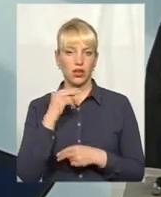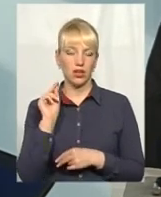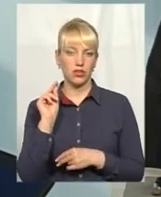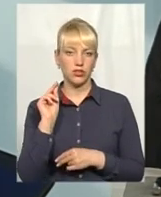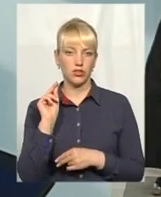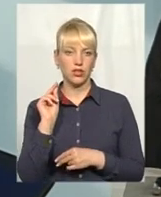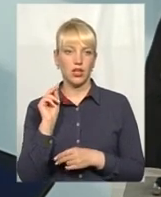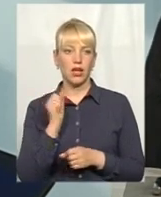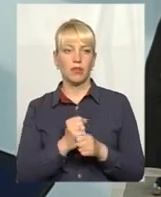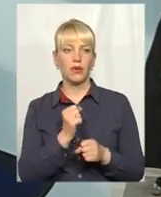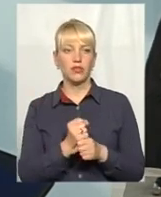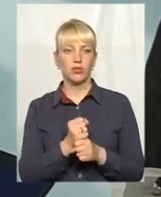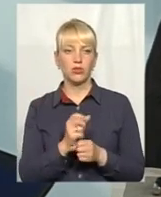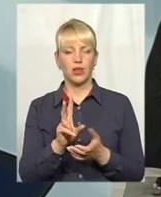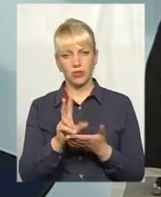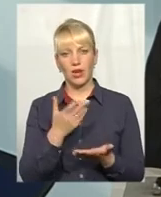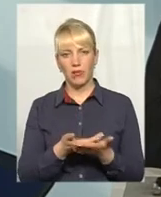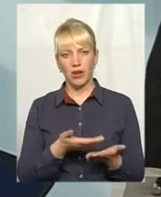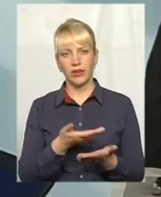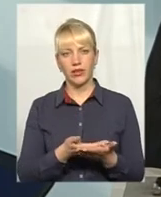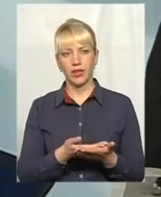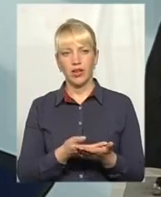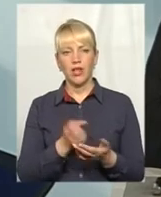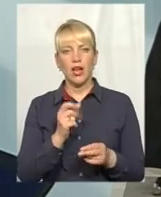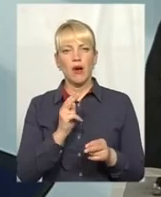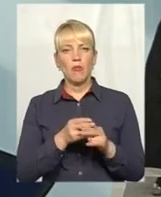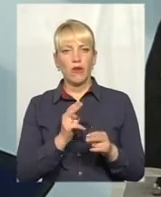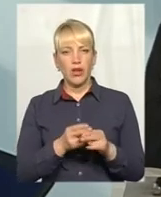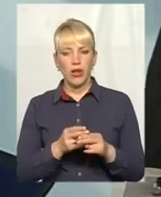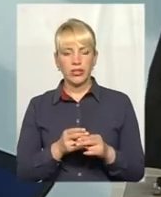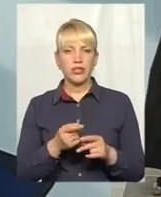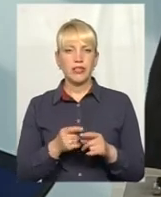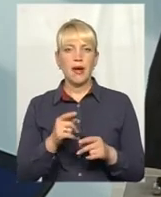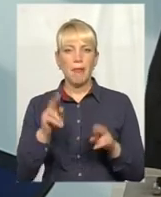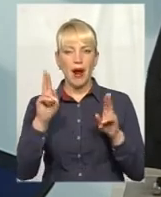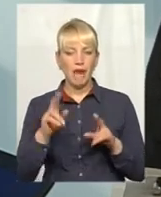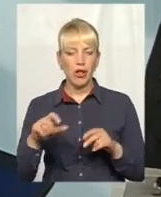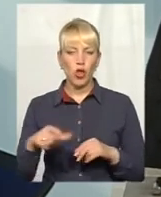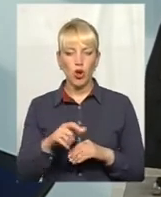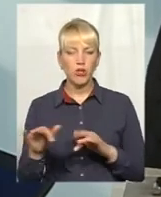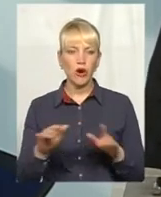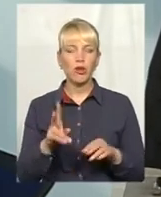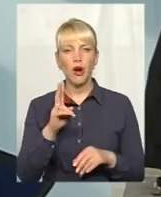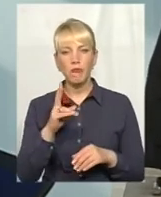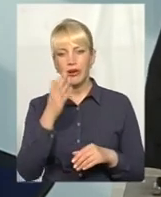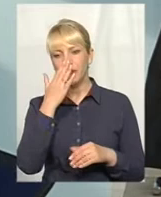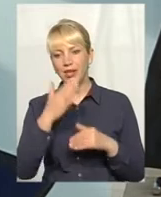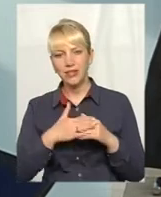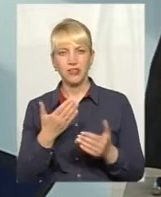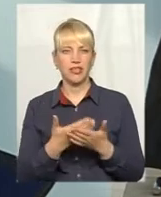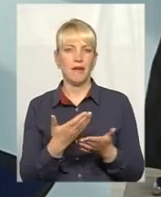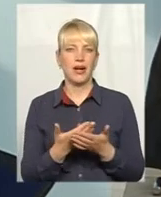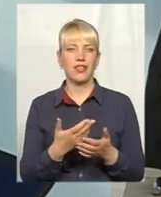працює, наприклад, по профілактиці правил дорожнього руху, хтось комусь ближче громадська